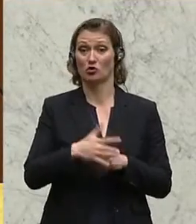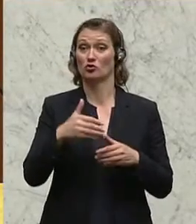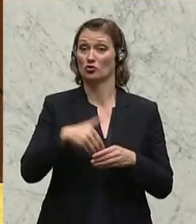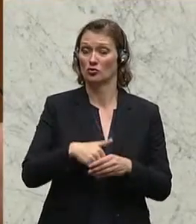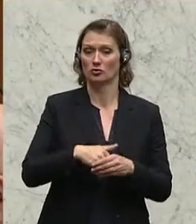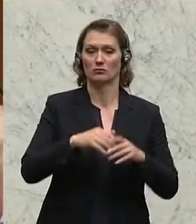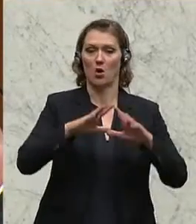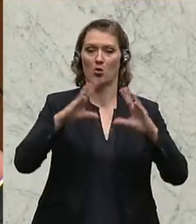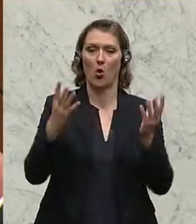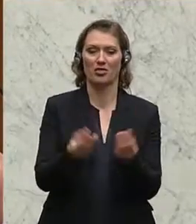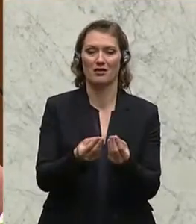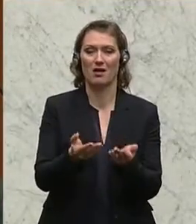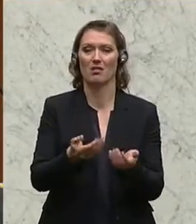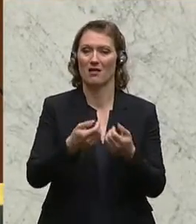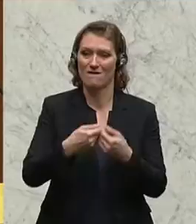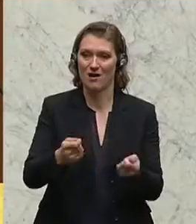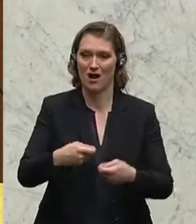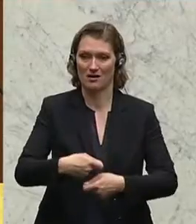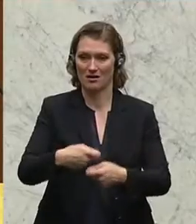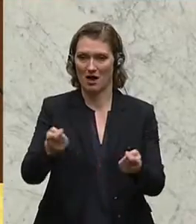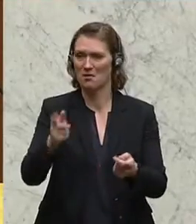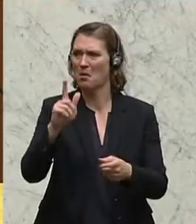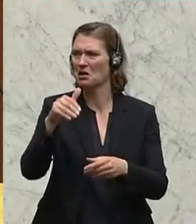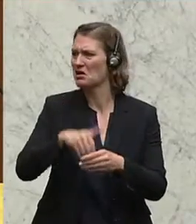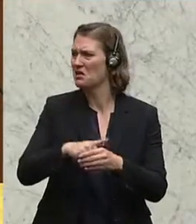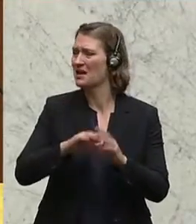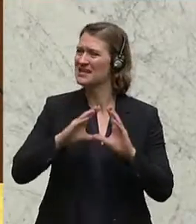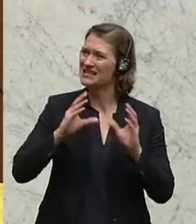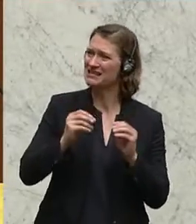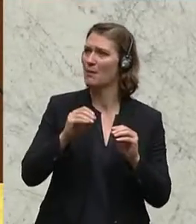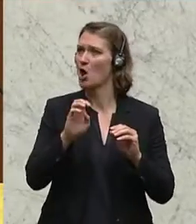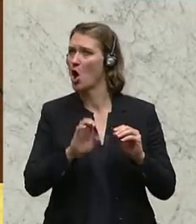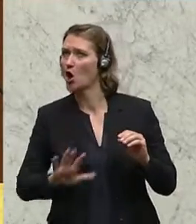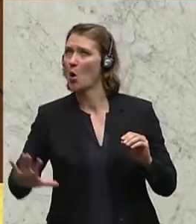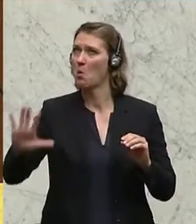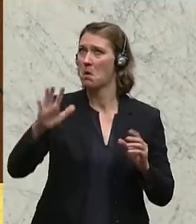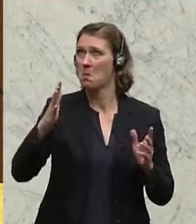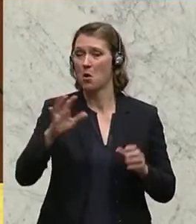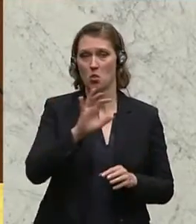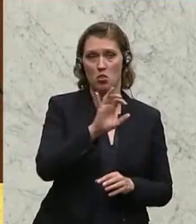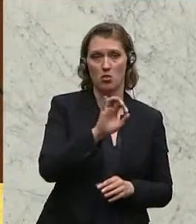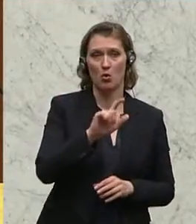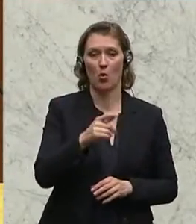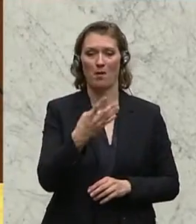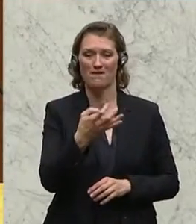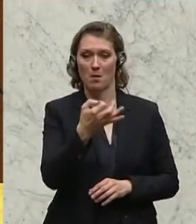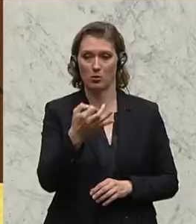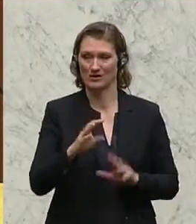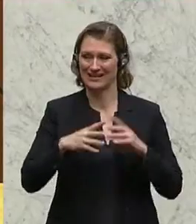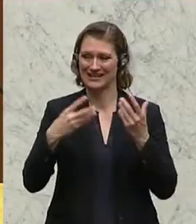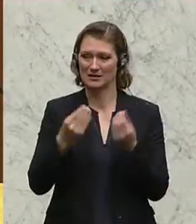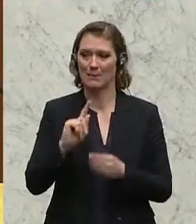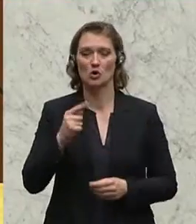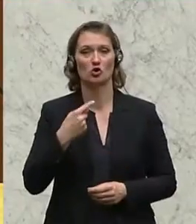wurden Kontingente freigegeben. Wie viele machen diese Kontingente im gesamteuropäischen Kontext aus? 0,4 Prozent des